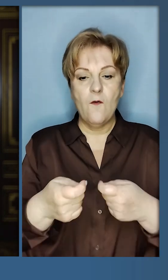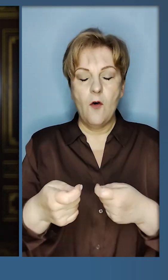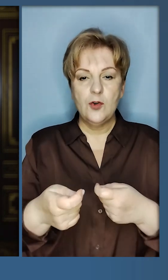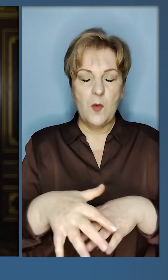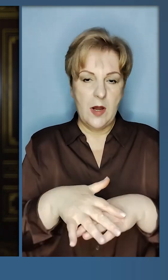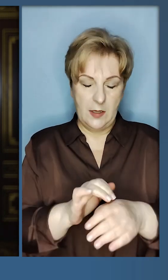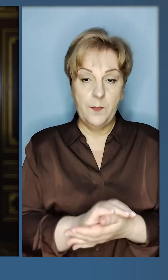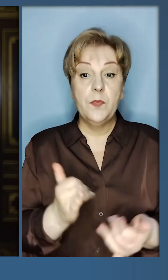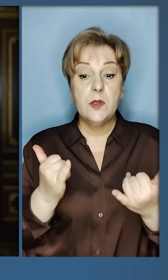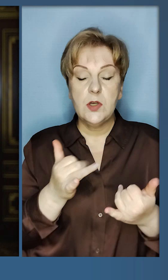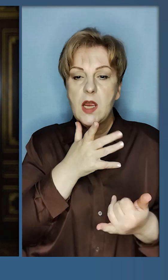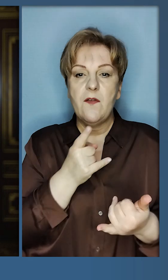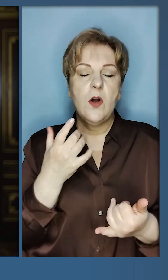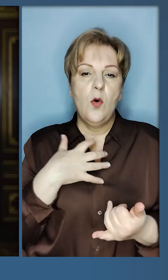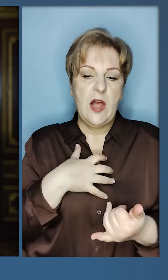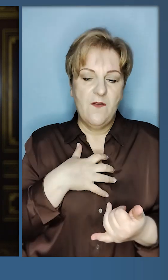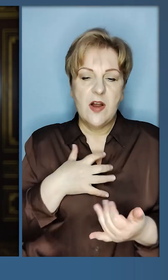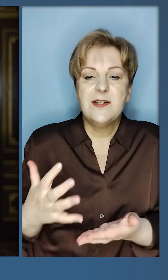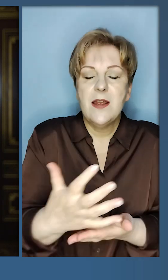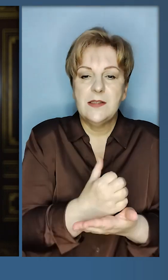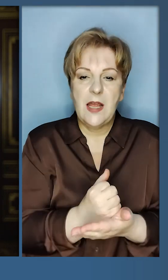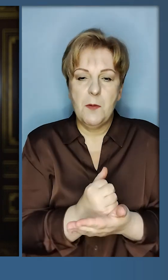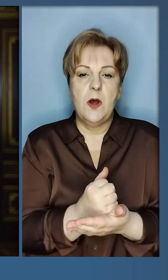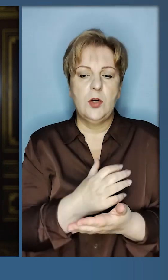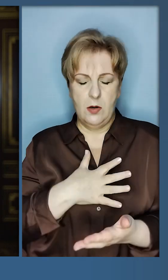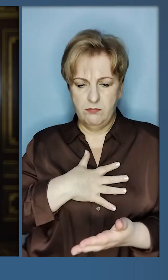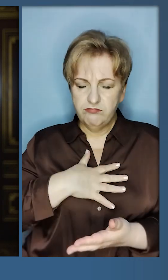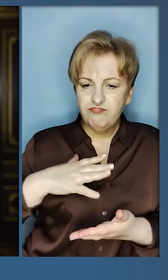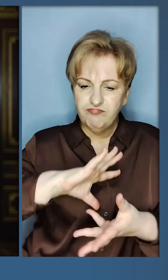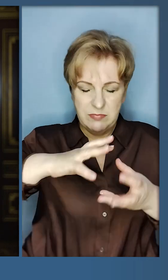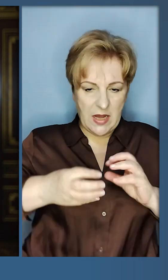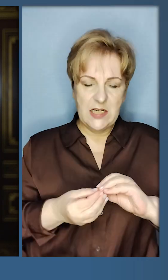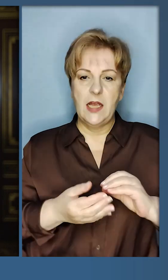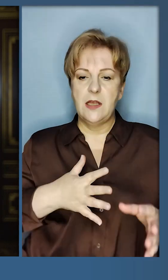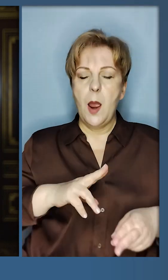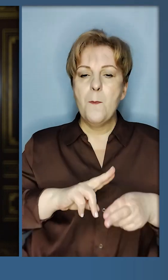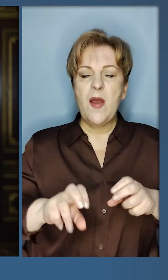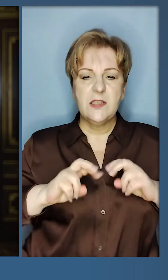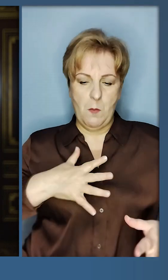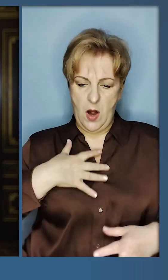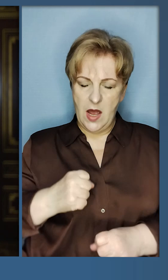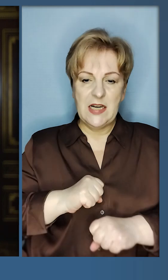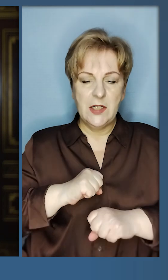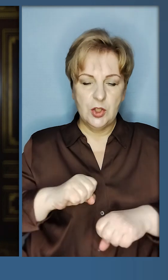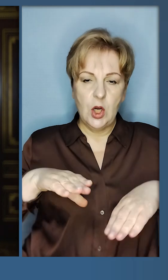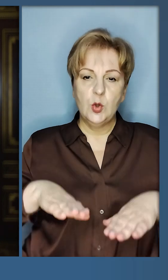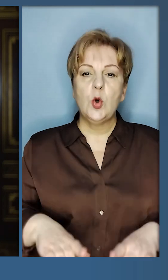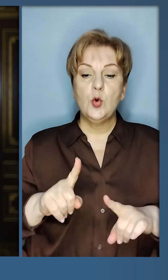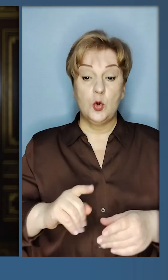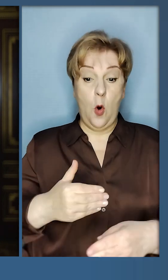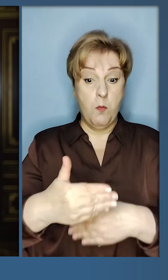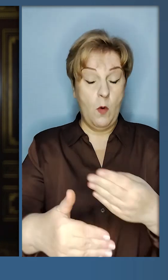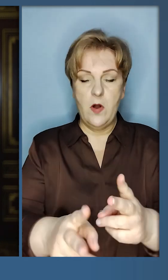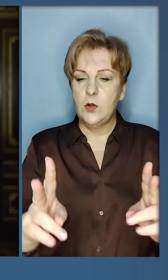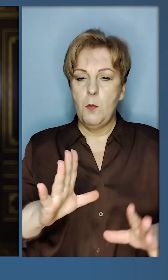Зараз той час, коли важливо зібрати врожай рішучості, безпекової рішучості, щоб згодом